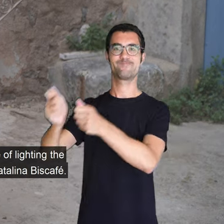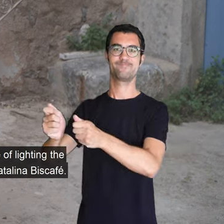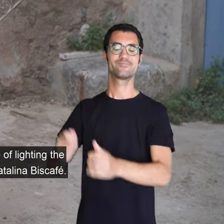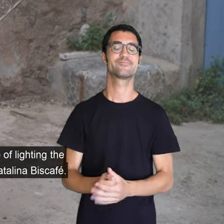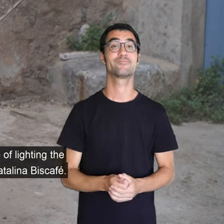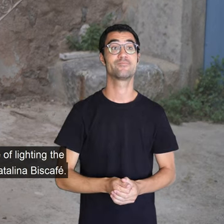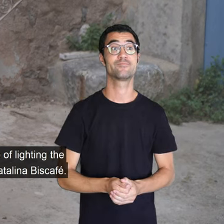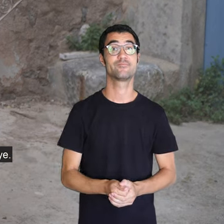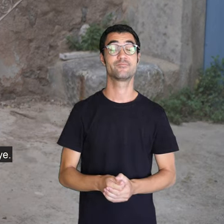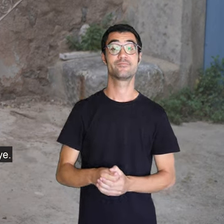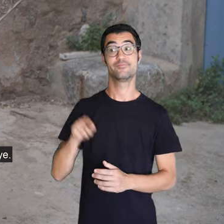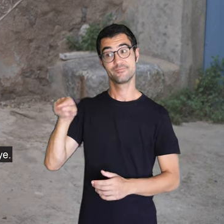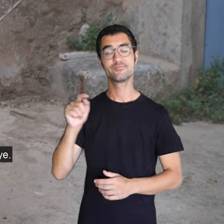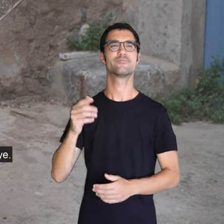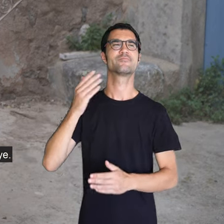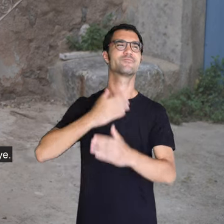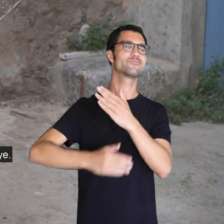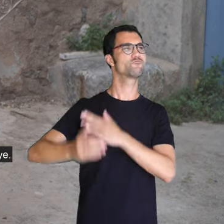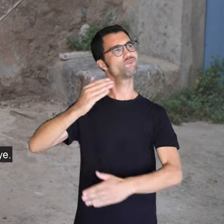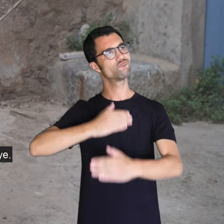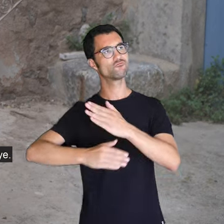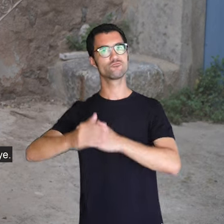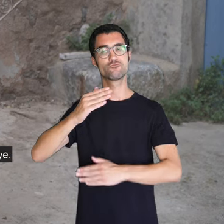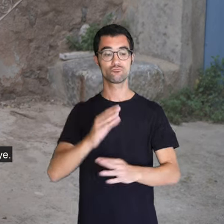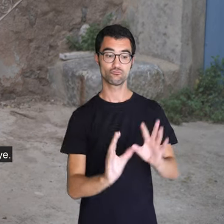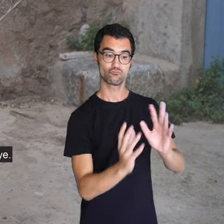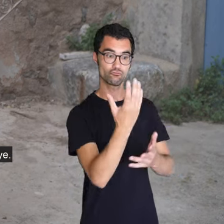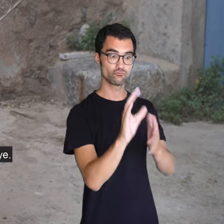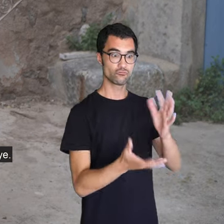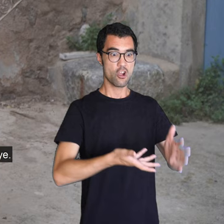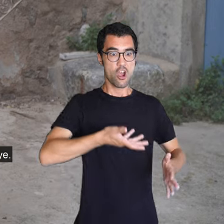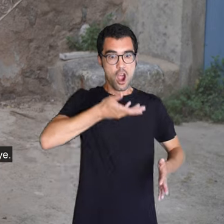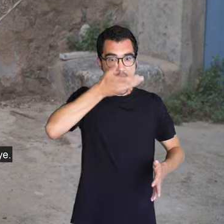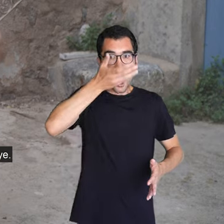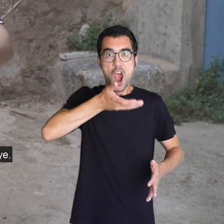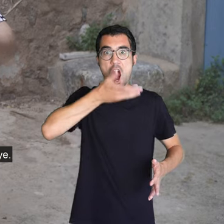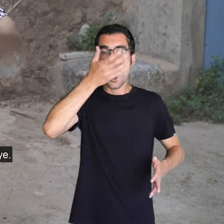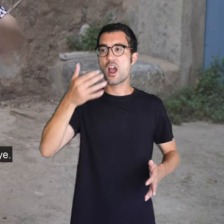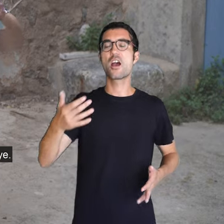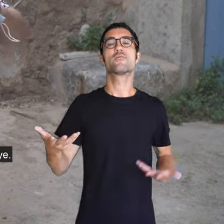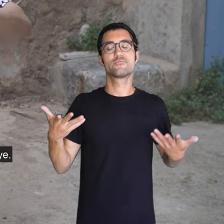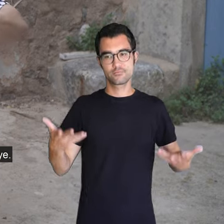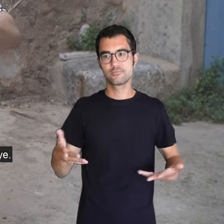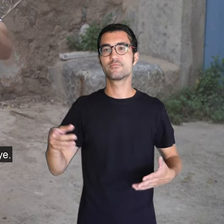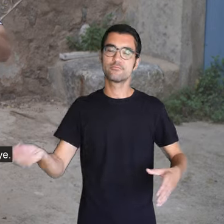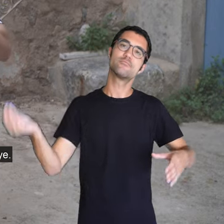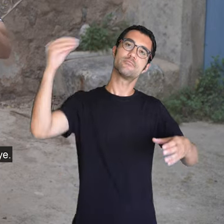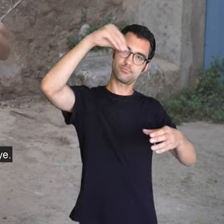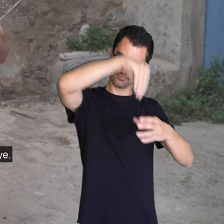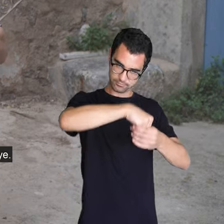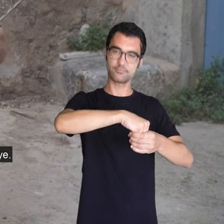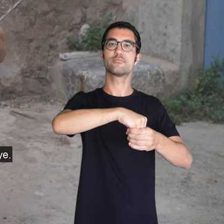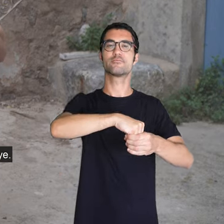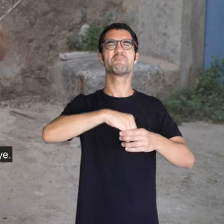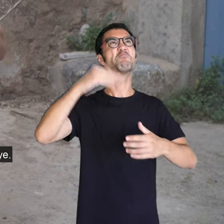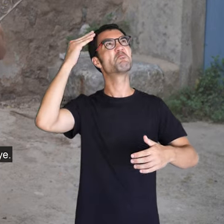I quan tenia sa caldera ja ben calenta, ben calenta, i posava de dins...